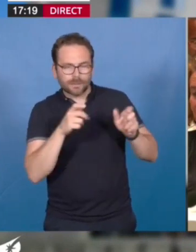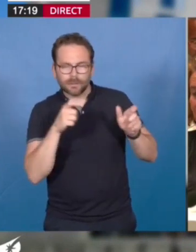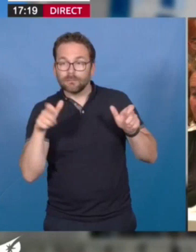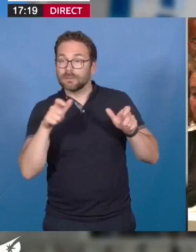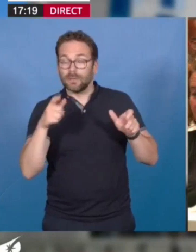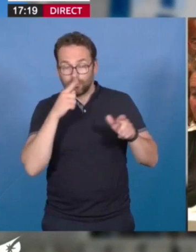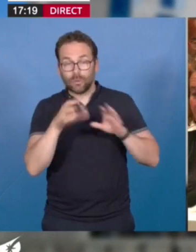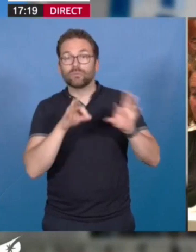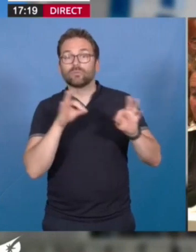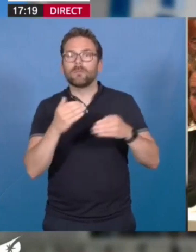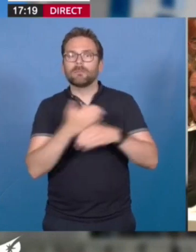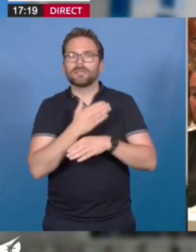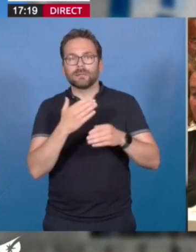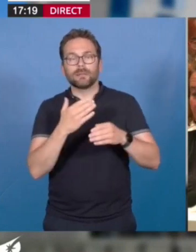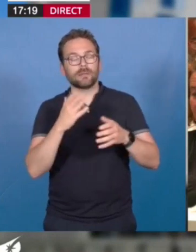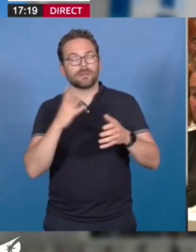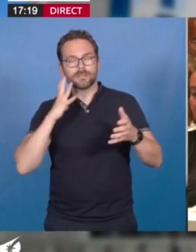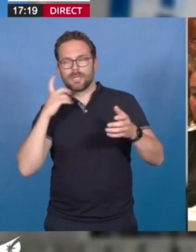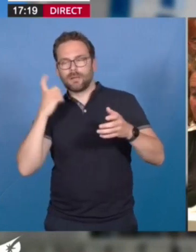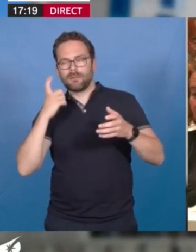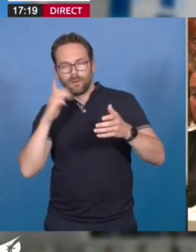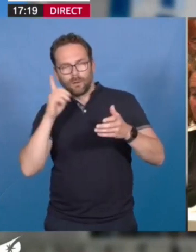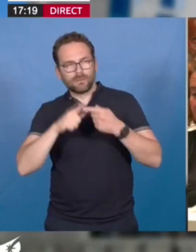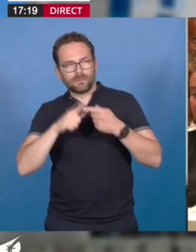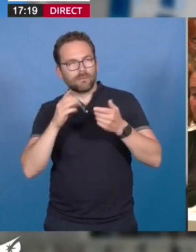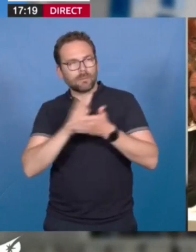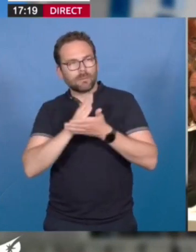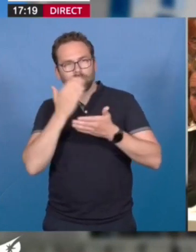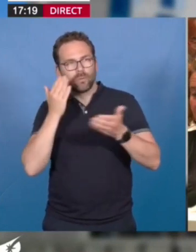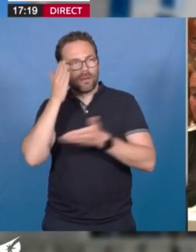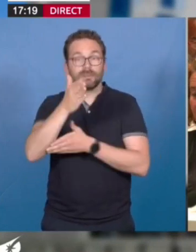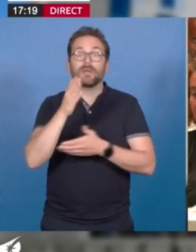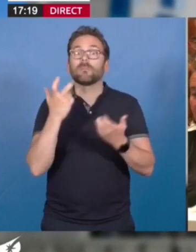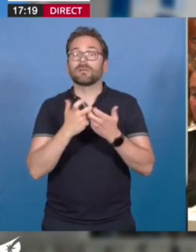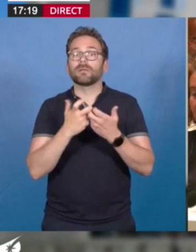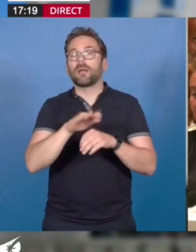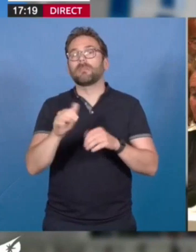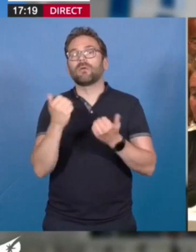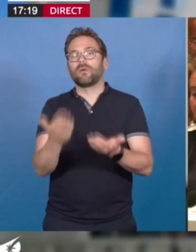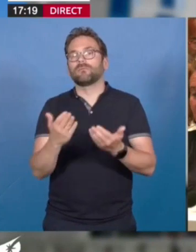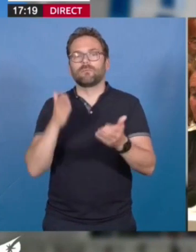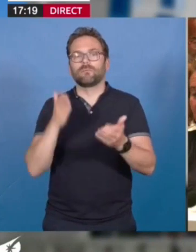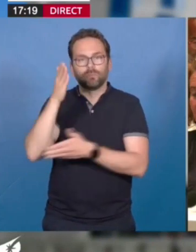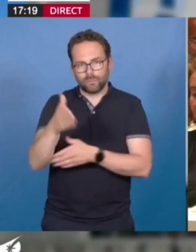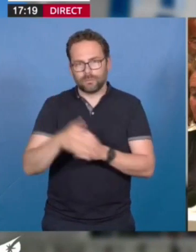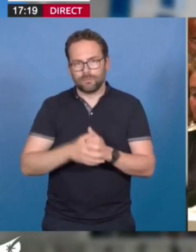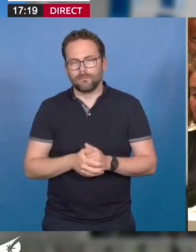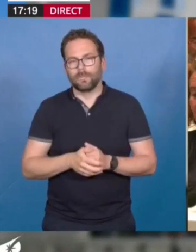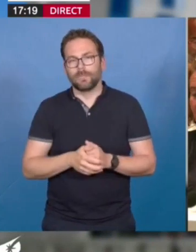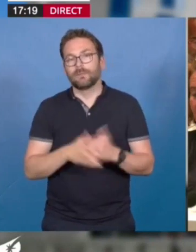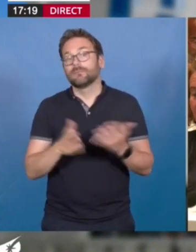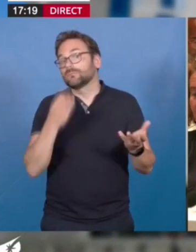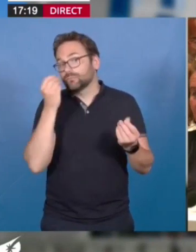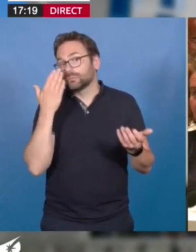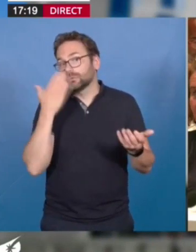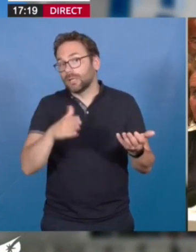'évaluer les choix passés pour mieux préparer l'avenir, notamment à travers nos futurs appels d'offres. Comme vous pouvez vous